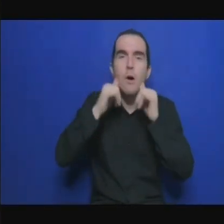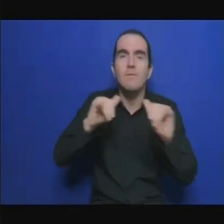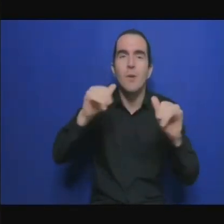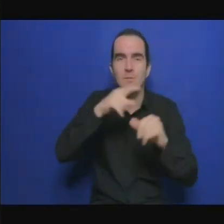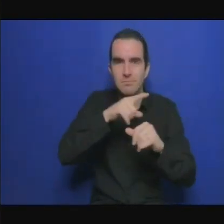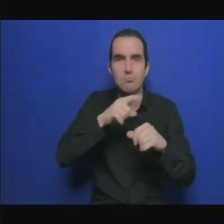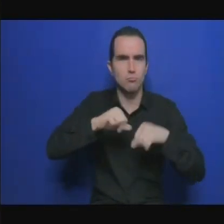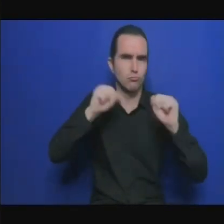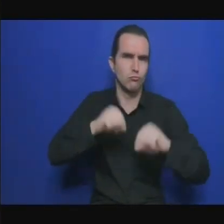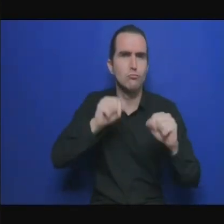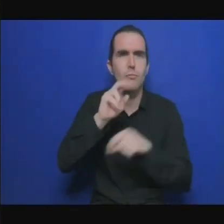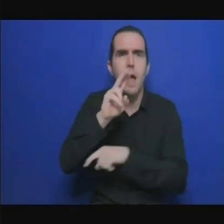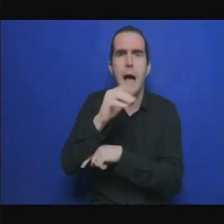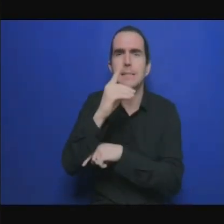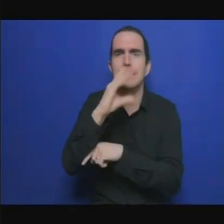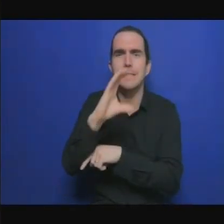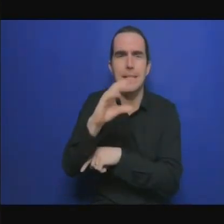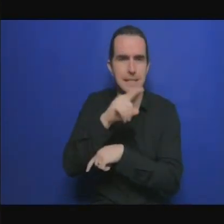non ils ne vont pas y arriver